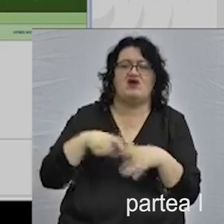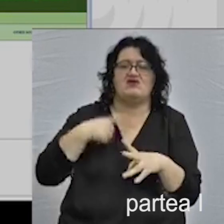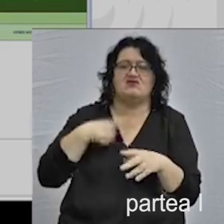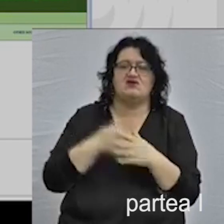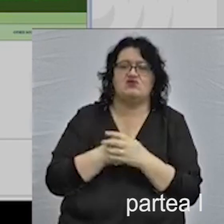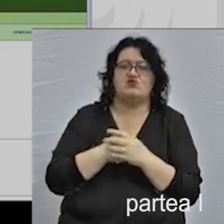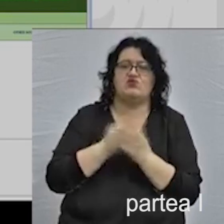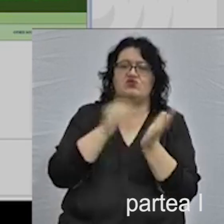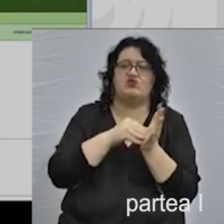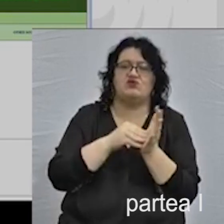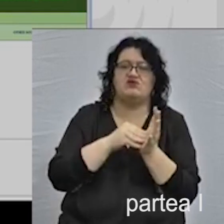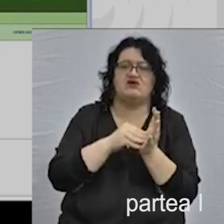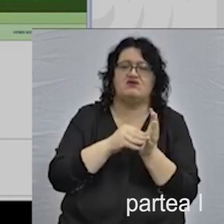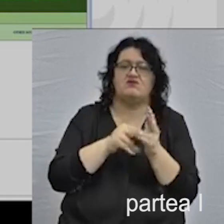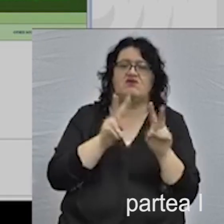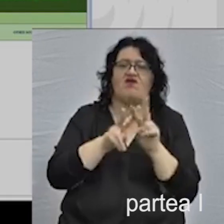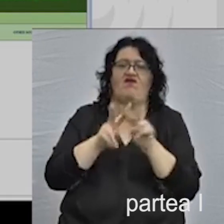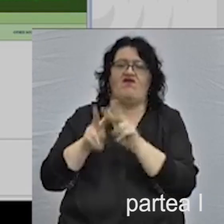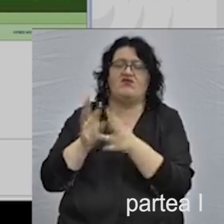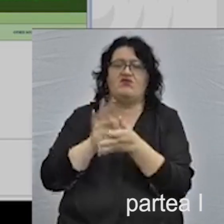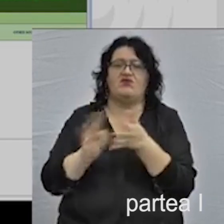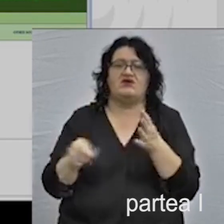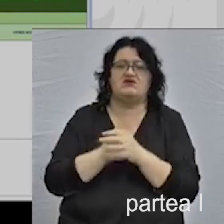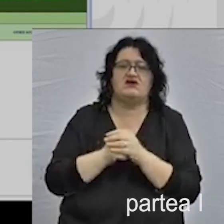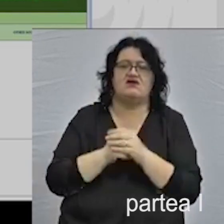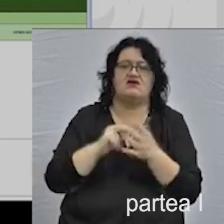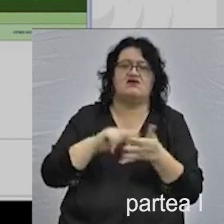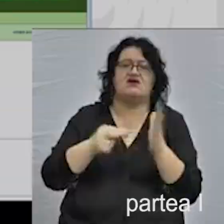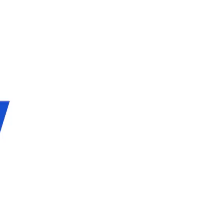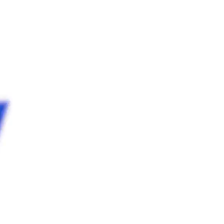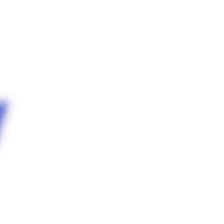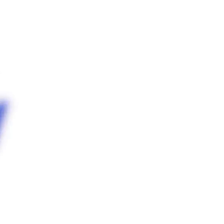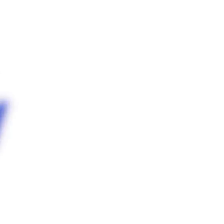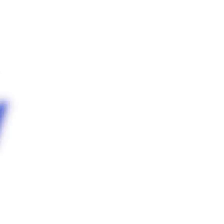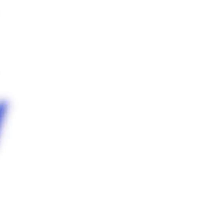menționate în website-ul care este unul din rezultate proiectului nostru.